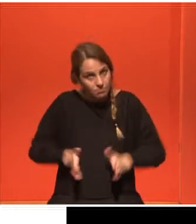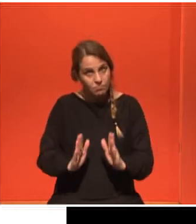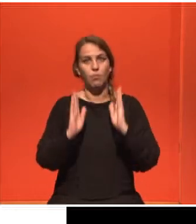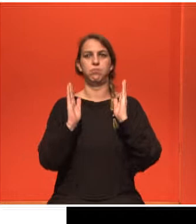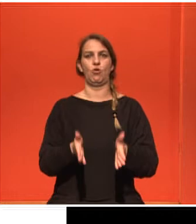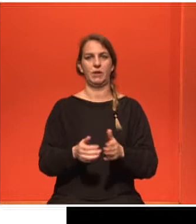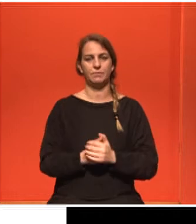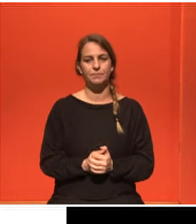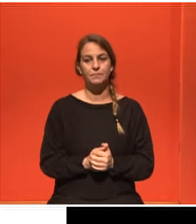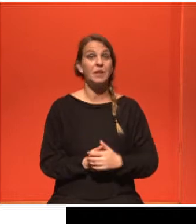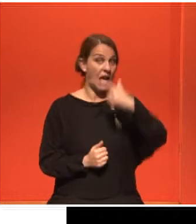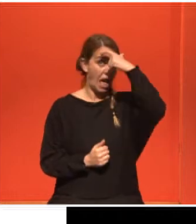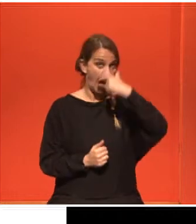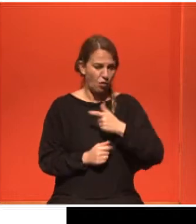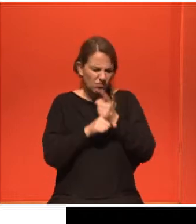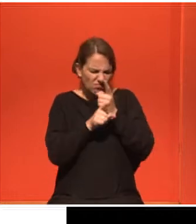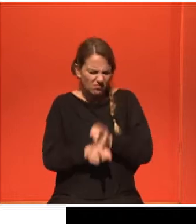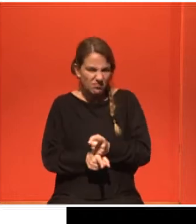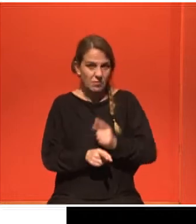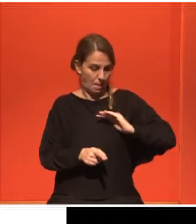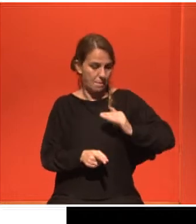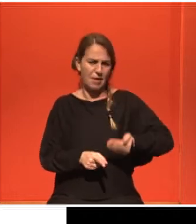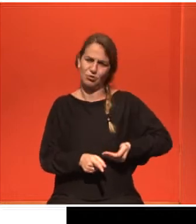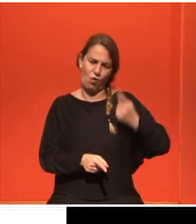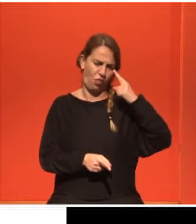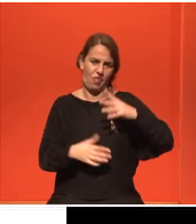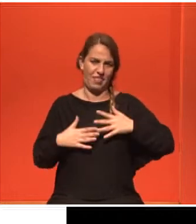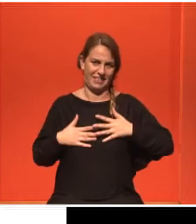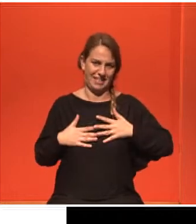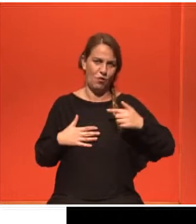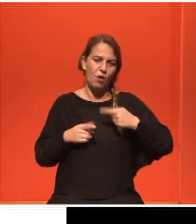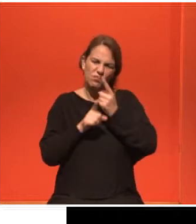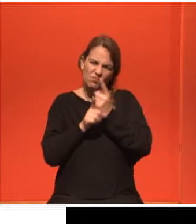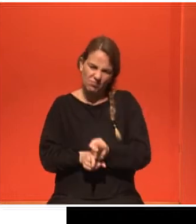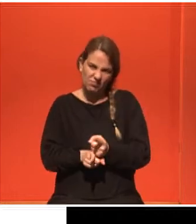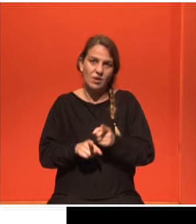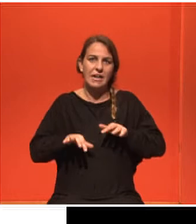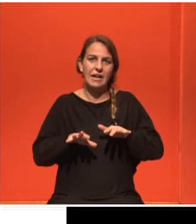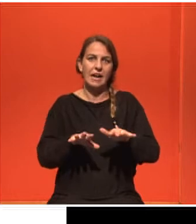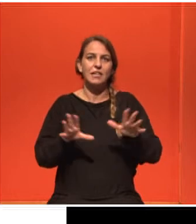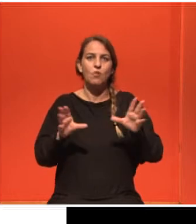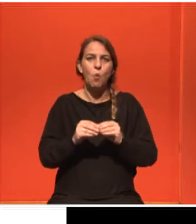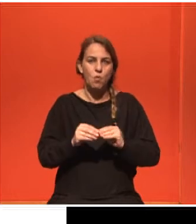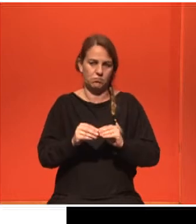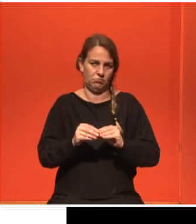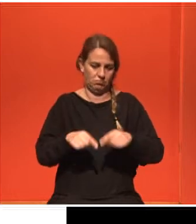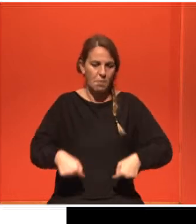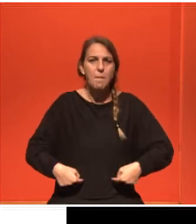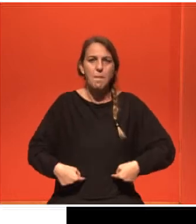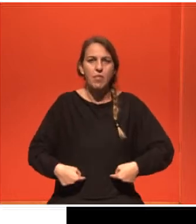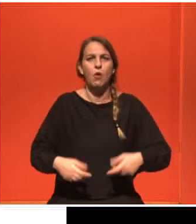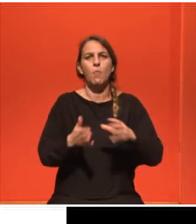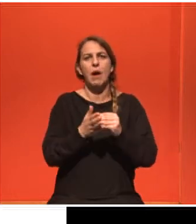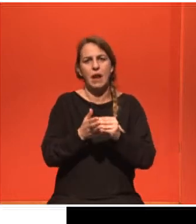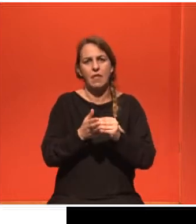Δεν είμαι ειδικός μας του, όπως είναι ο κύριος Αρκαδόπουλος. Θα μιλήσω για καρκίνο των έσω γεννητικών οργάνων, όπως καρκίνο του